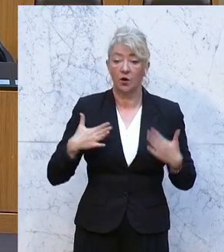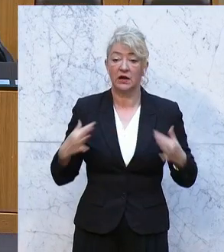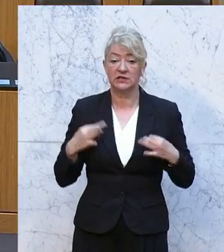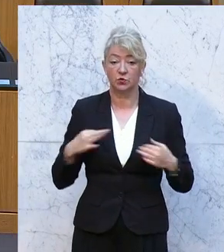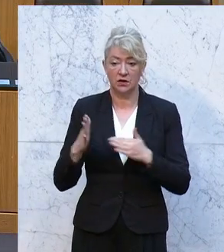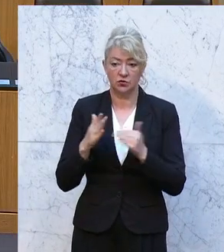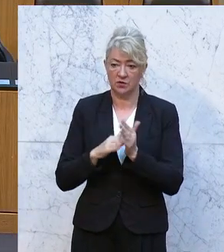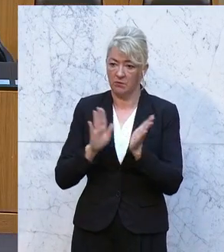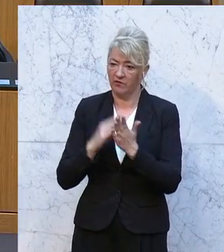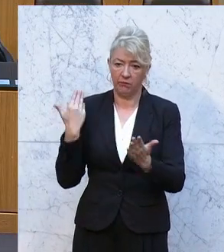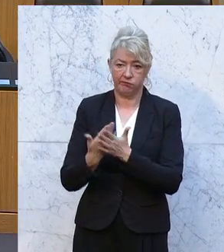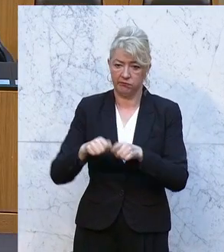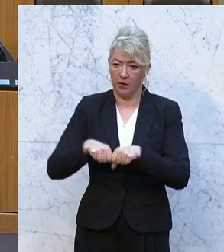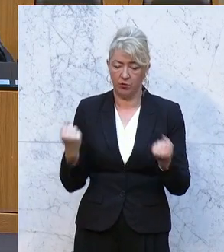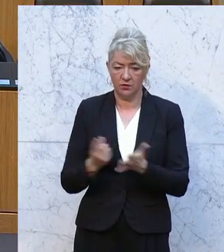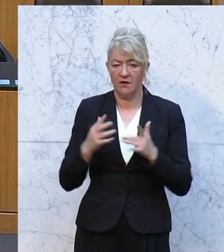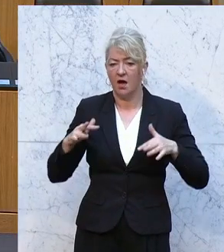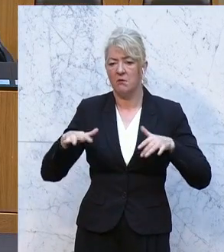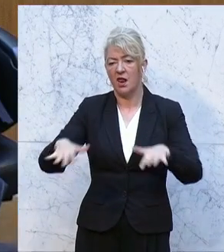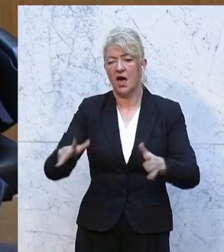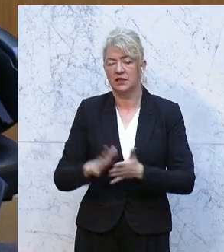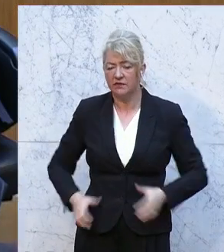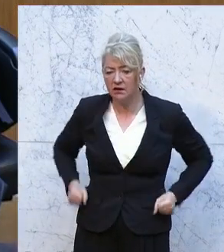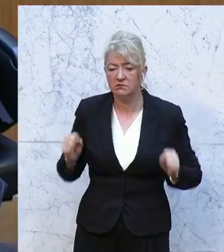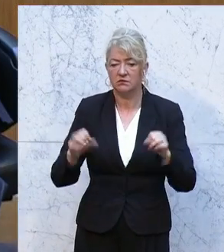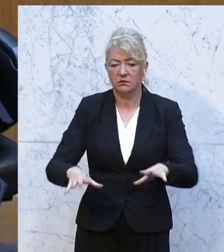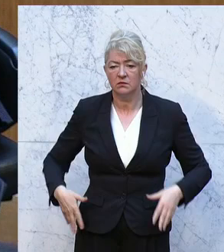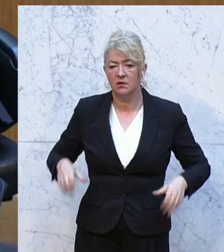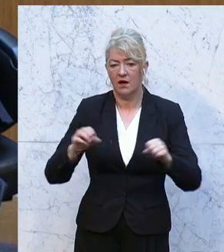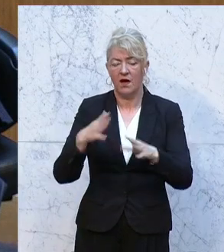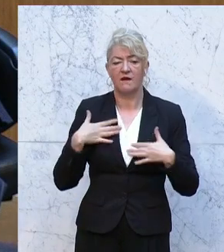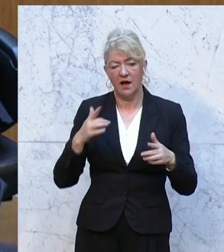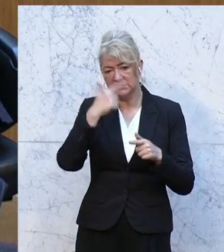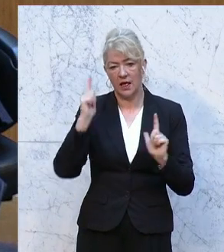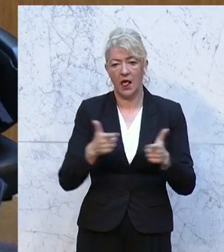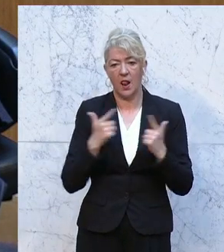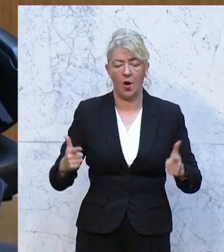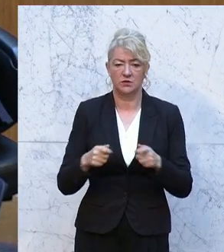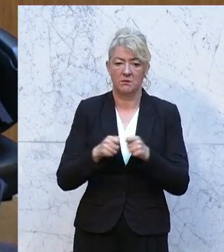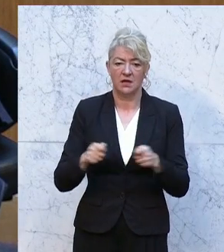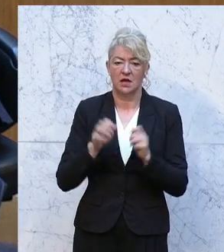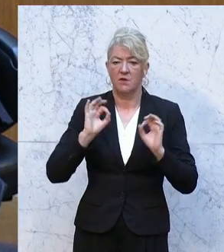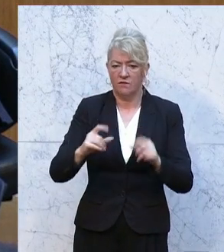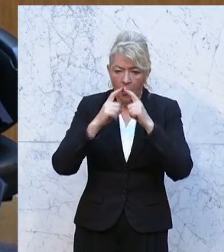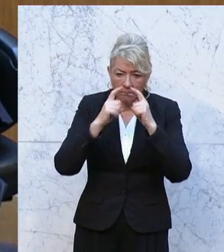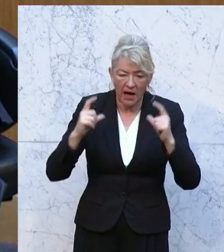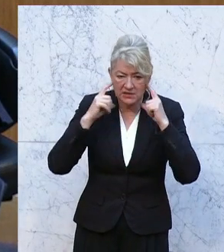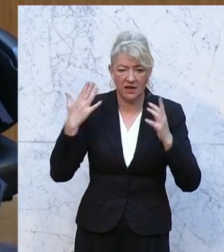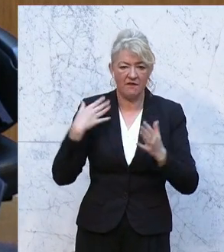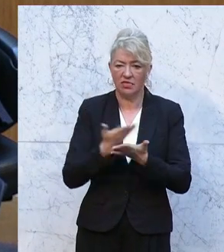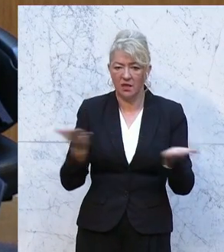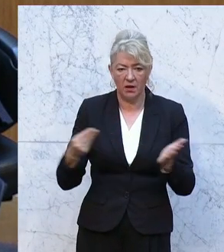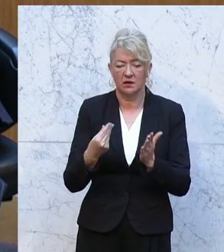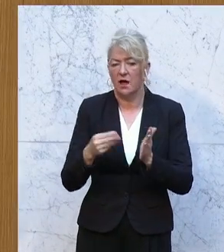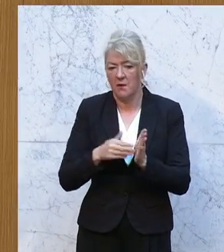gefahren. Sie haben Milliarden hinaus gepfeffert für sinnlose Maßnahmen im Gesundheitsbereich, für Masken, die keiner gebraucht hat, für